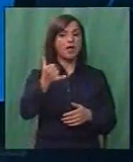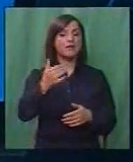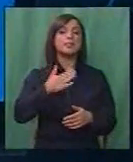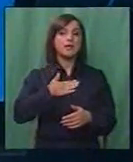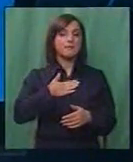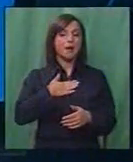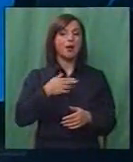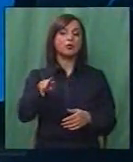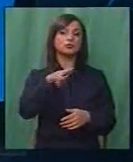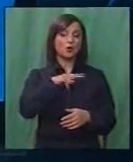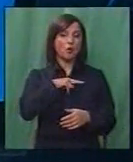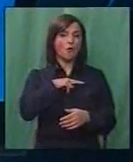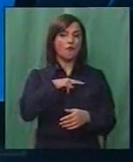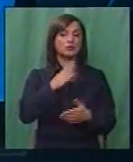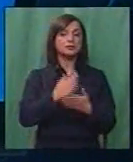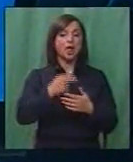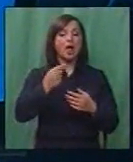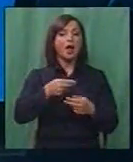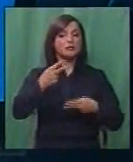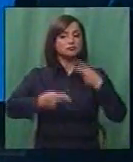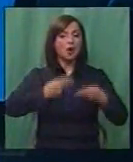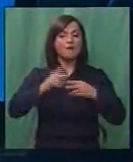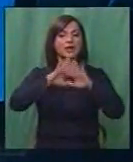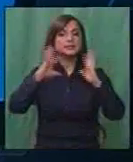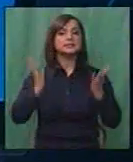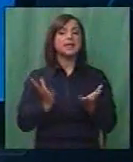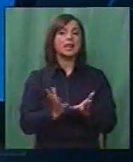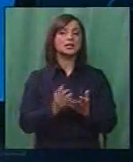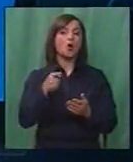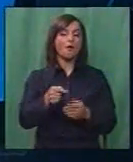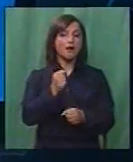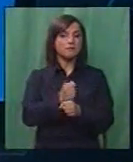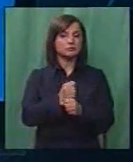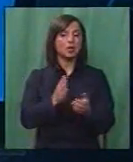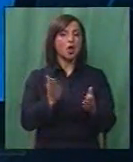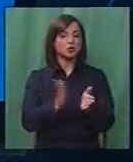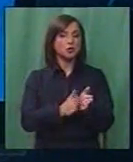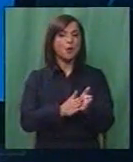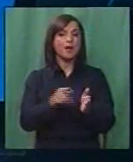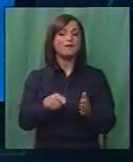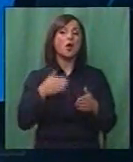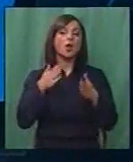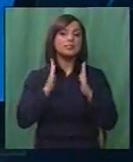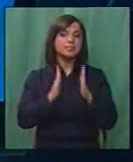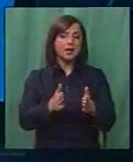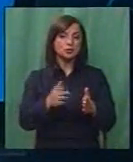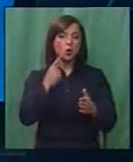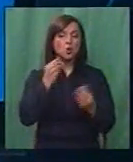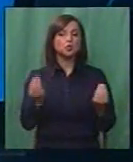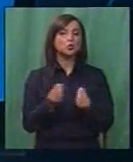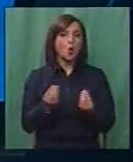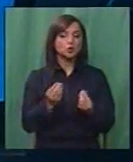нија имаме надлежност да ја провериме целата оваа постапка во населка на тоа